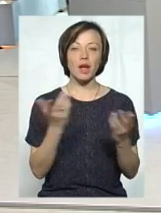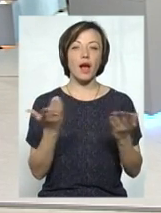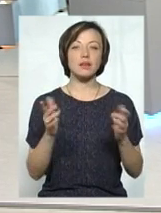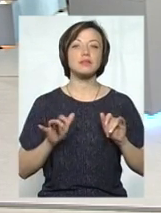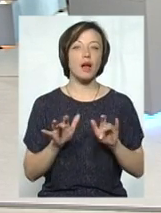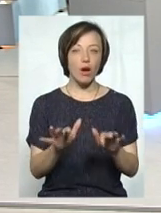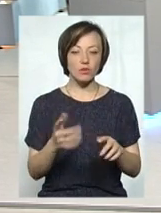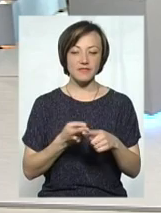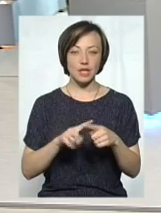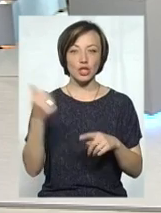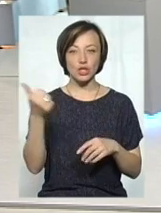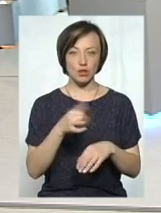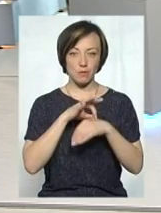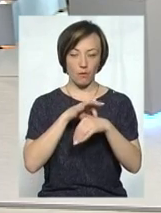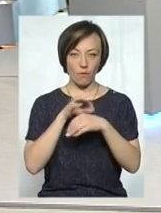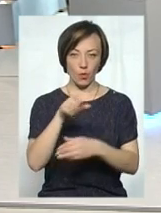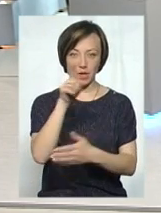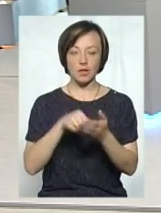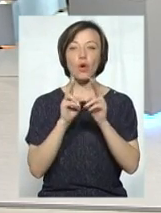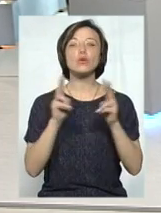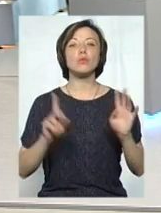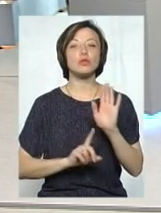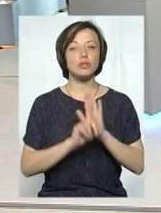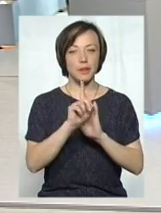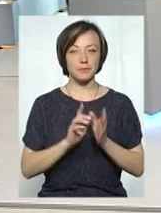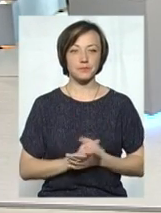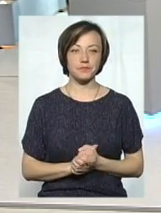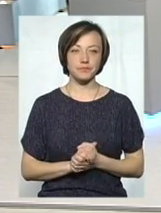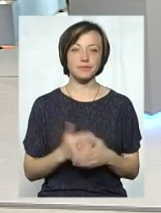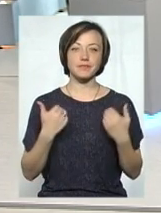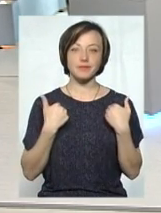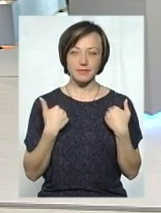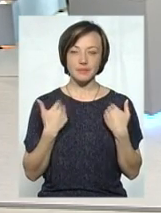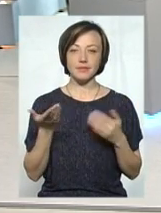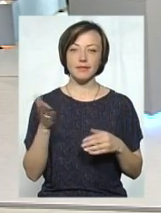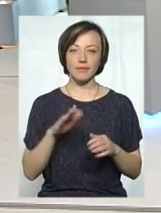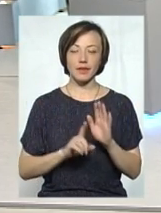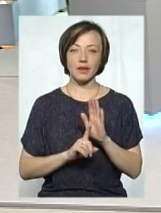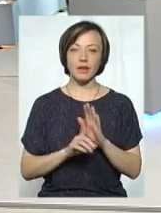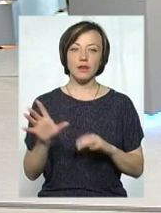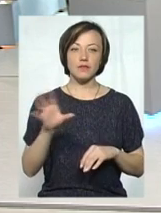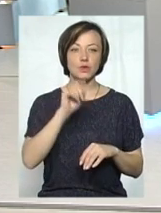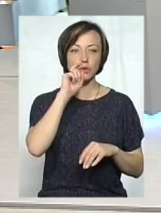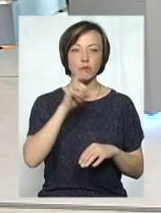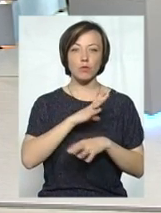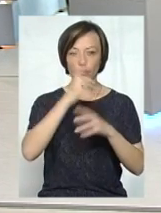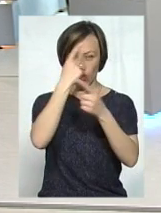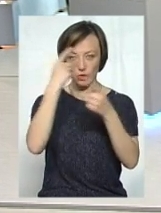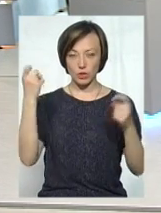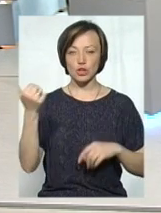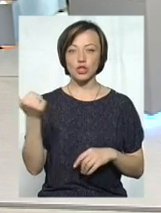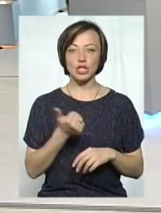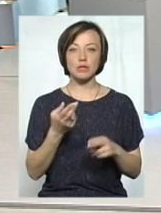заходи в цей тиждень проводяться. Отож, хто почне? Давайте я. Так, пані. У всій Україні був оголошений тиждень